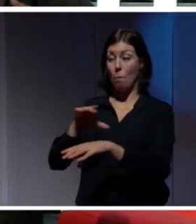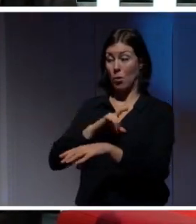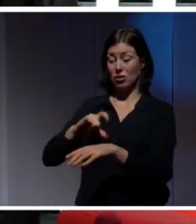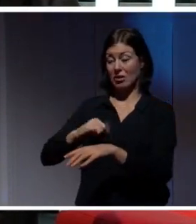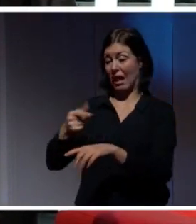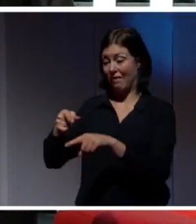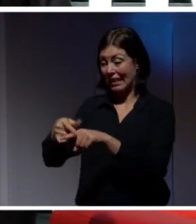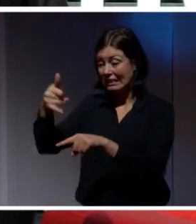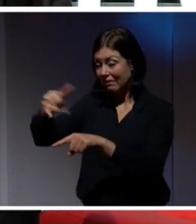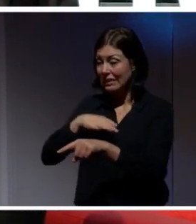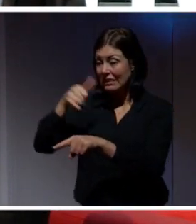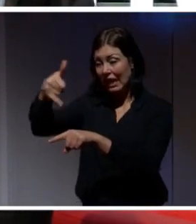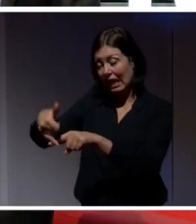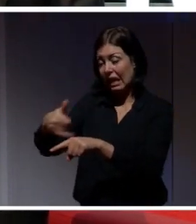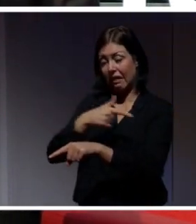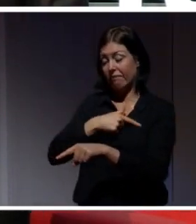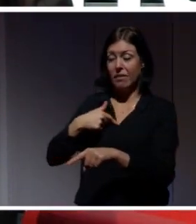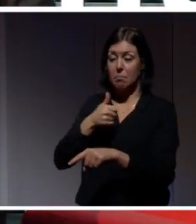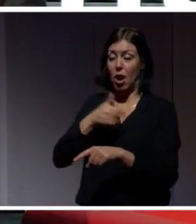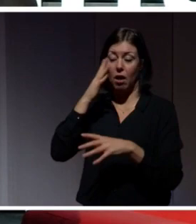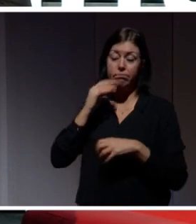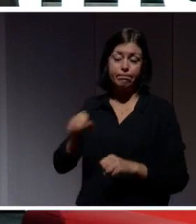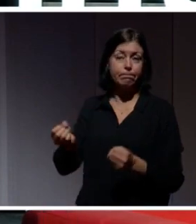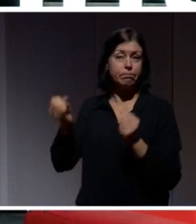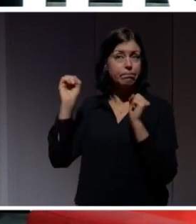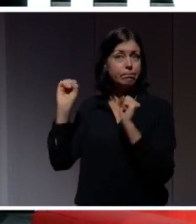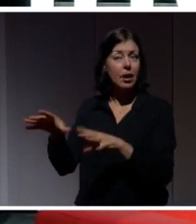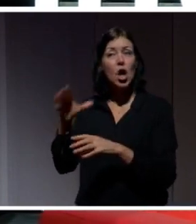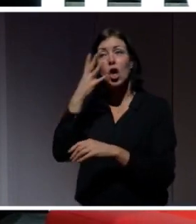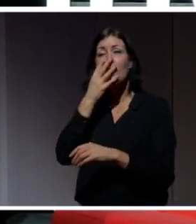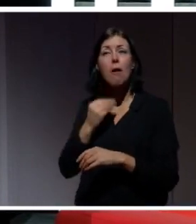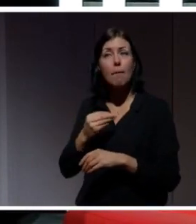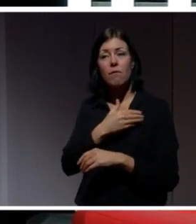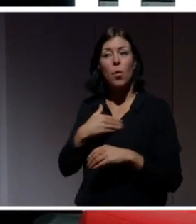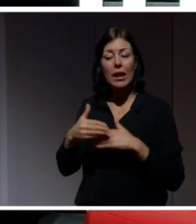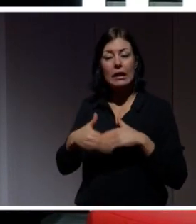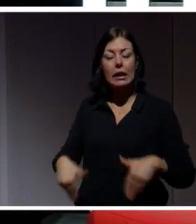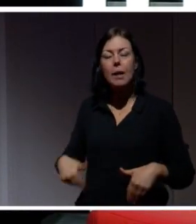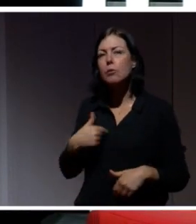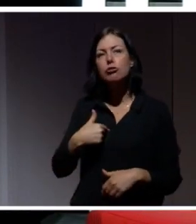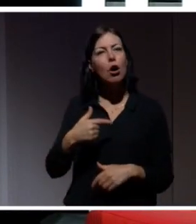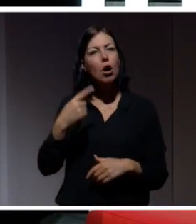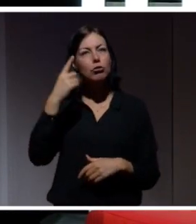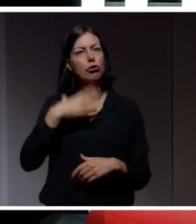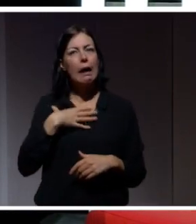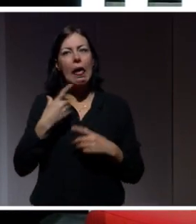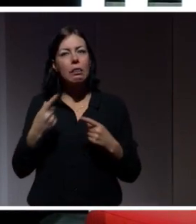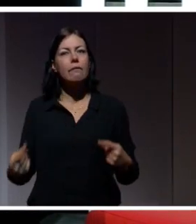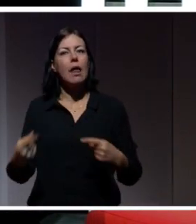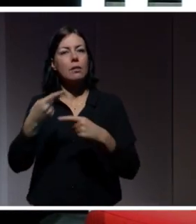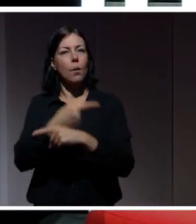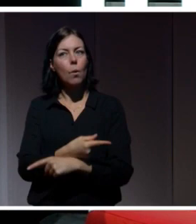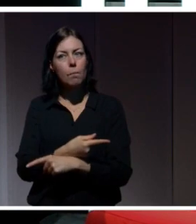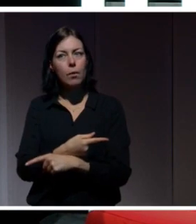här med integritet. Därför att det kommer inte att fungera. Jag vill mena att det är faktiskt precis tvärtom. Att förutsättningarna